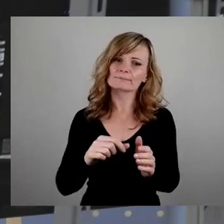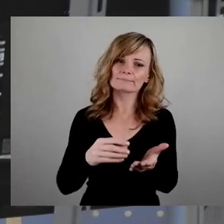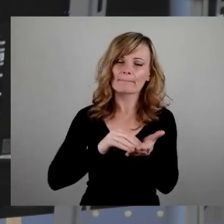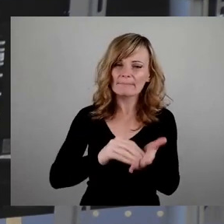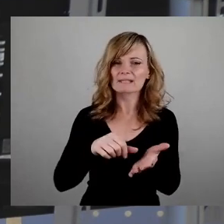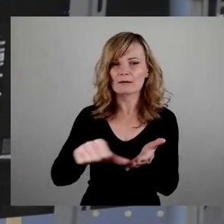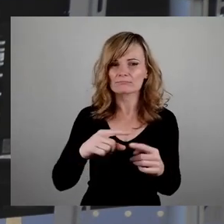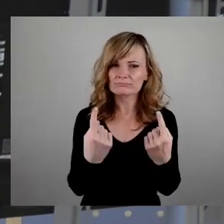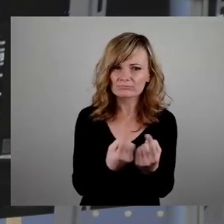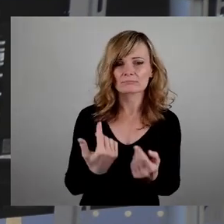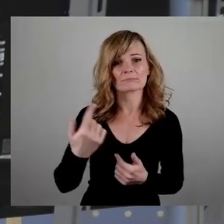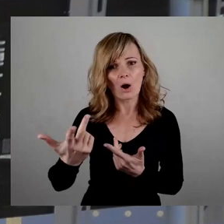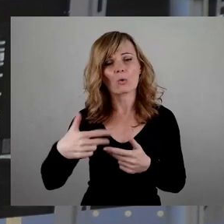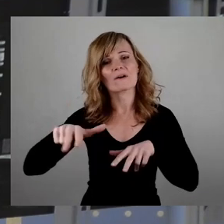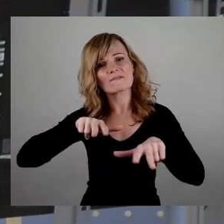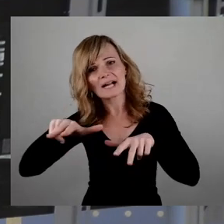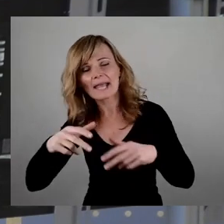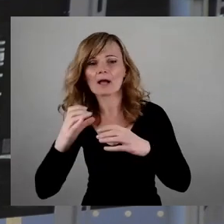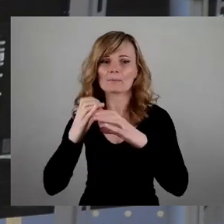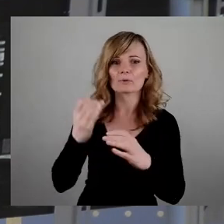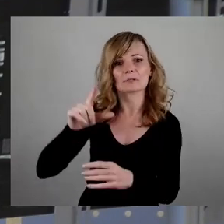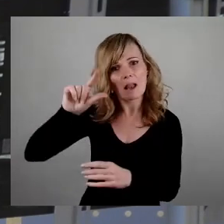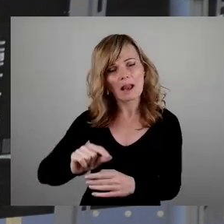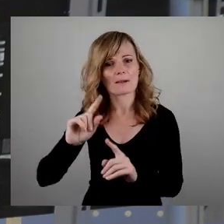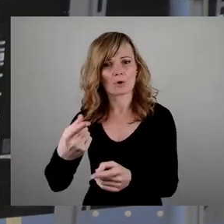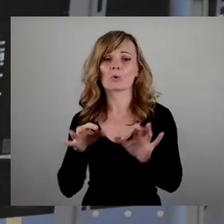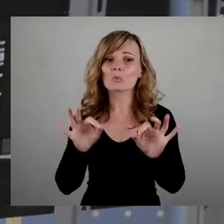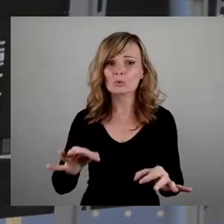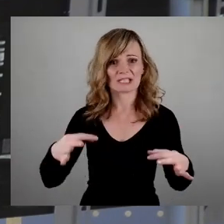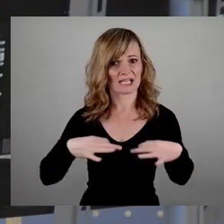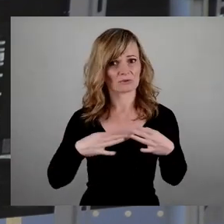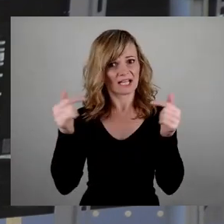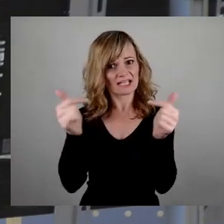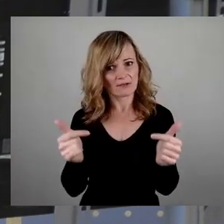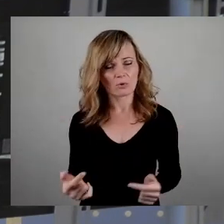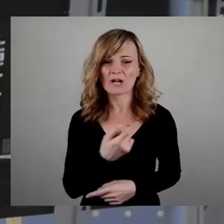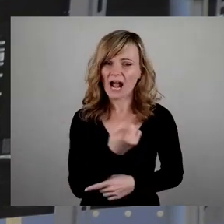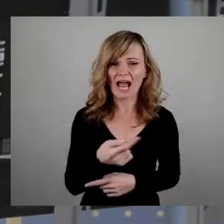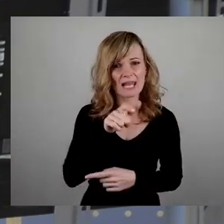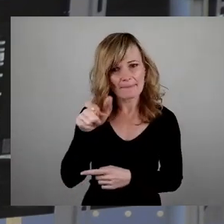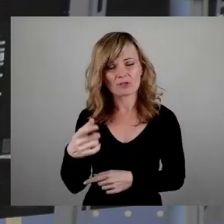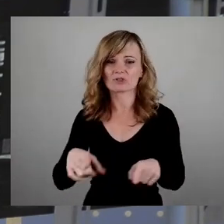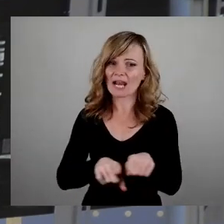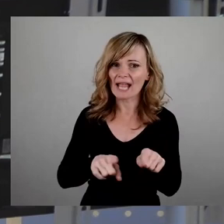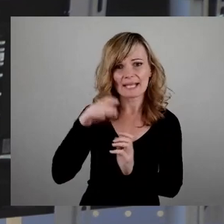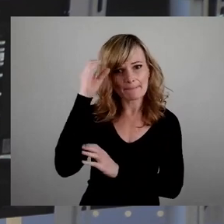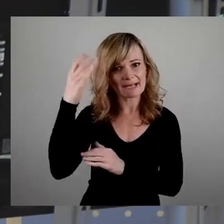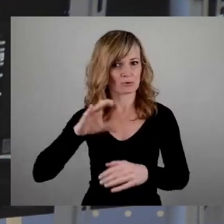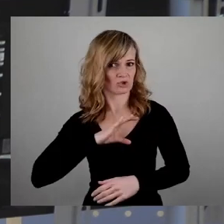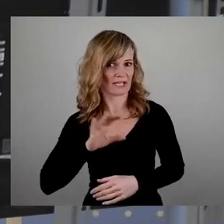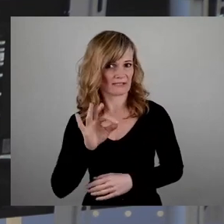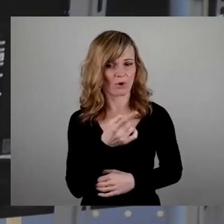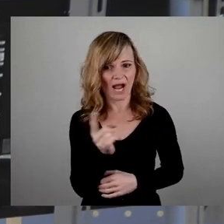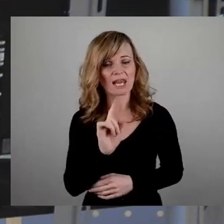ebenso dazu, wie eine gute Gesundheitsversorgung für alle Menschen, gleiche Bildungschancen für alle, sowie eine